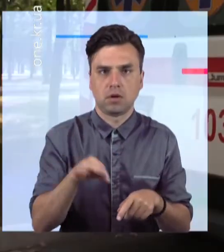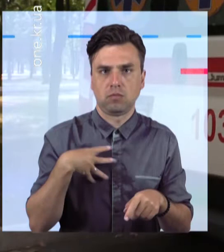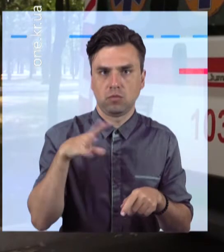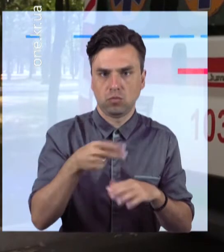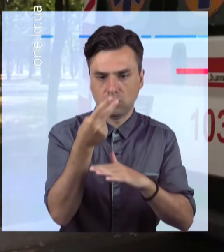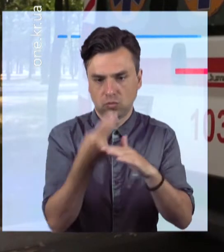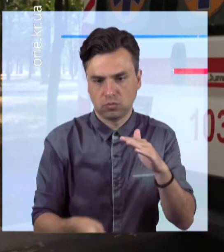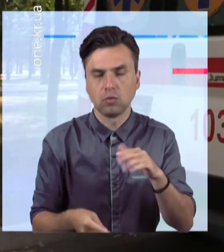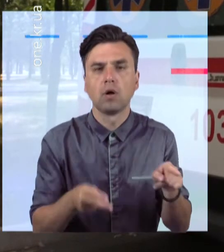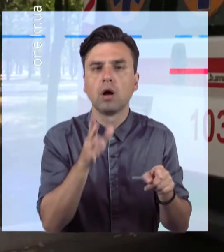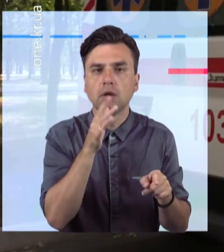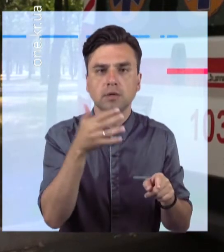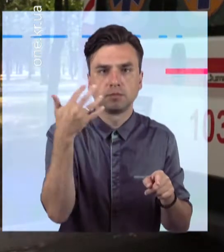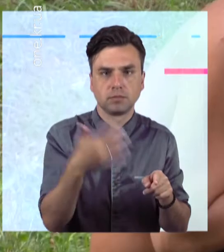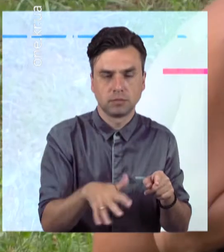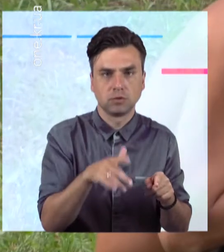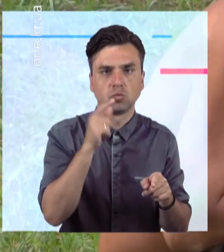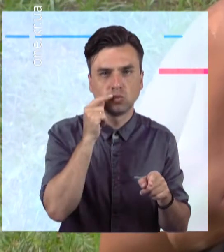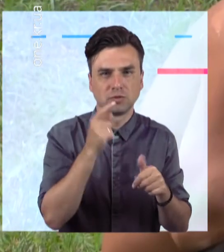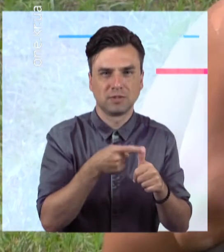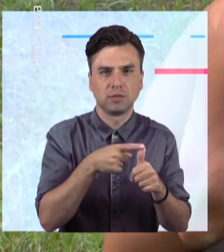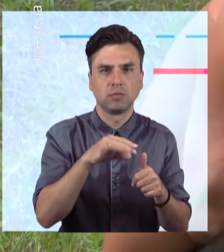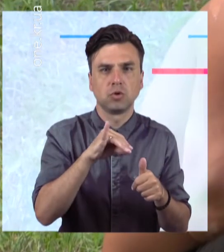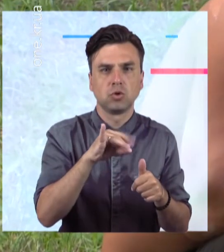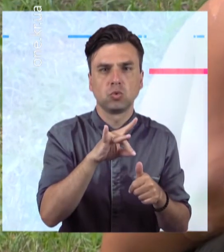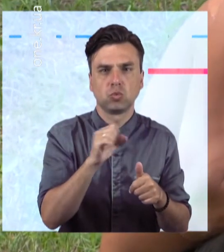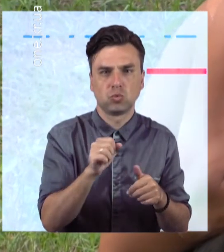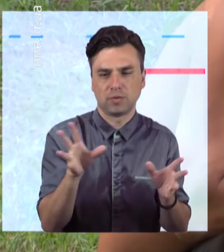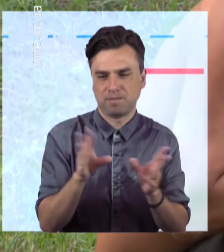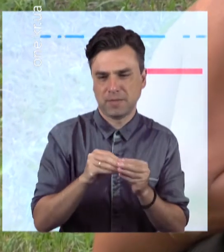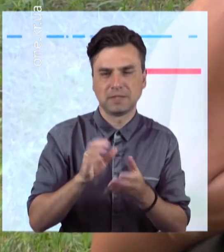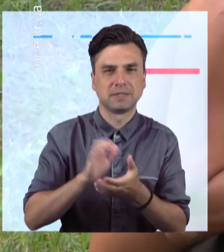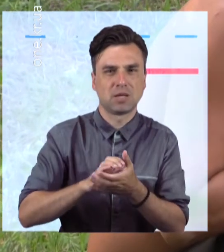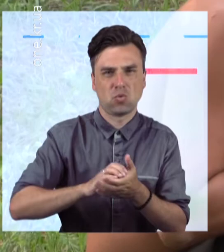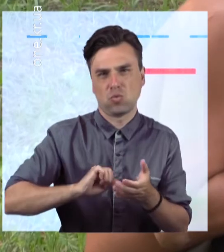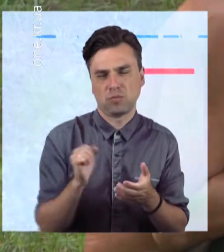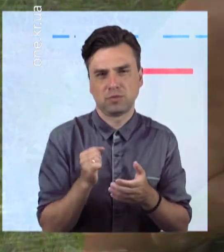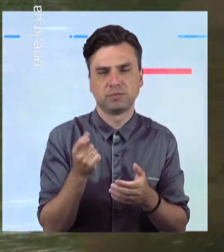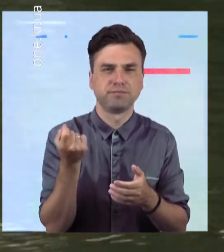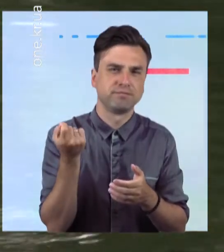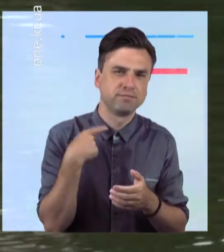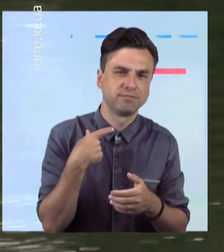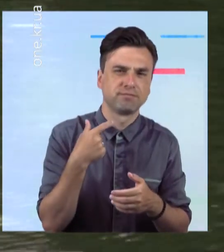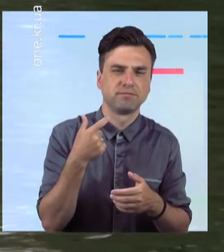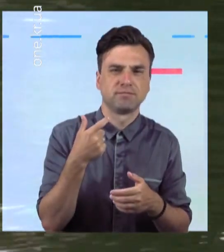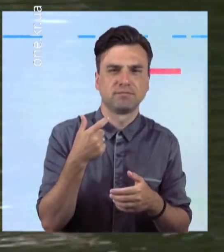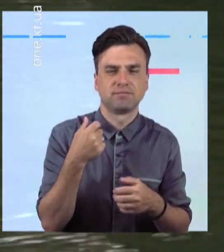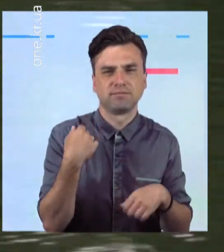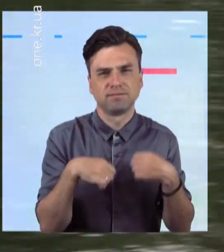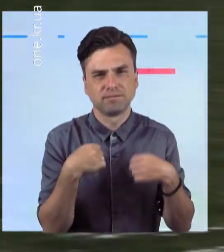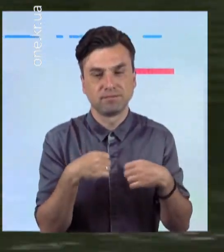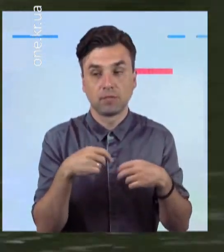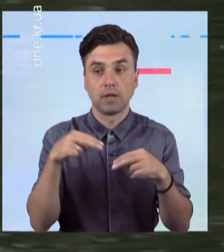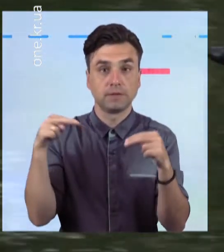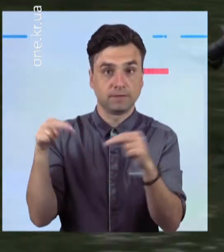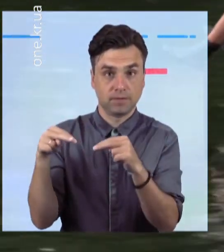Йому було усього 50 років. Юрій разом зі своїм товаришем вирішив відпочити біля води. Хильнув чарку другу, прийнайні